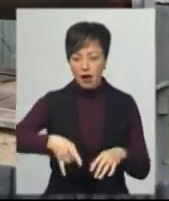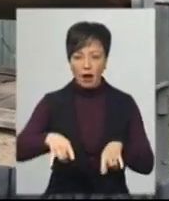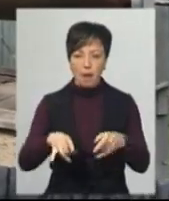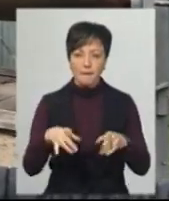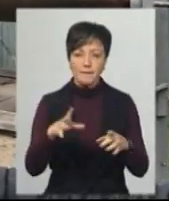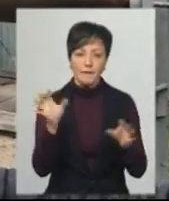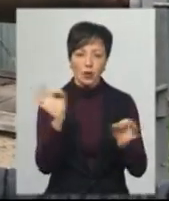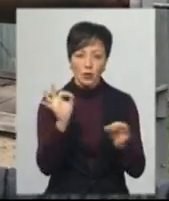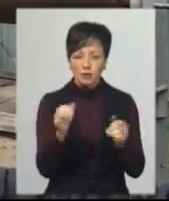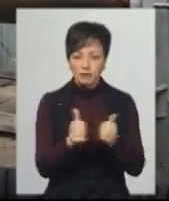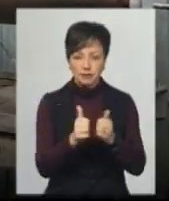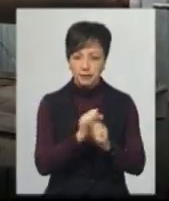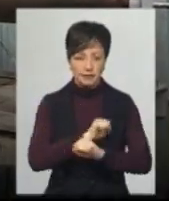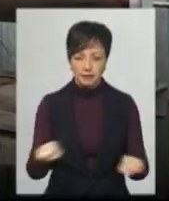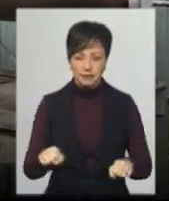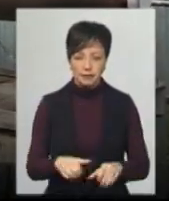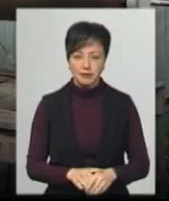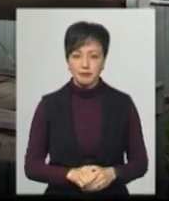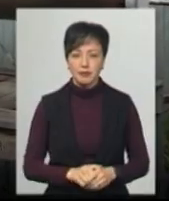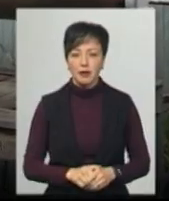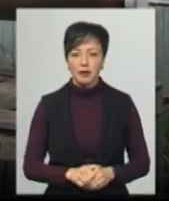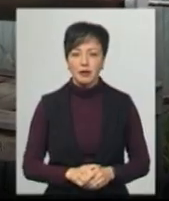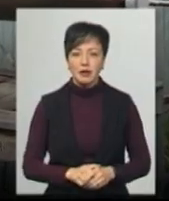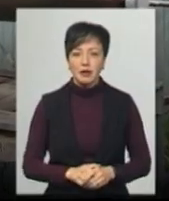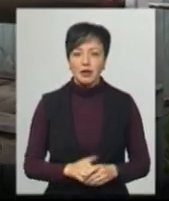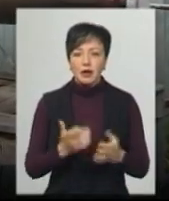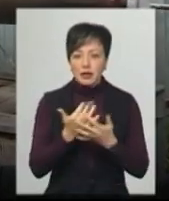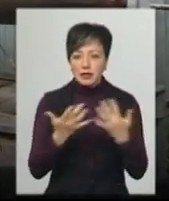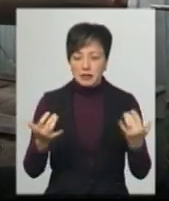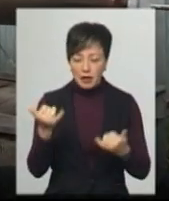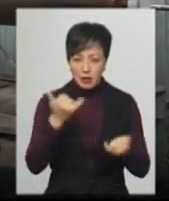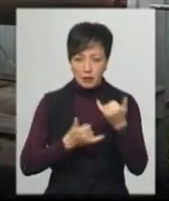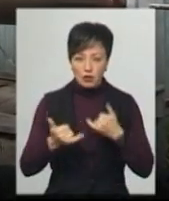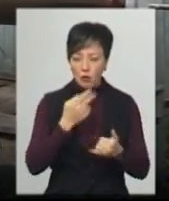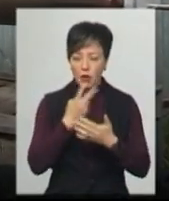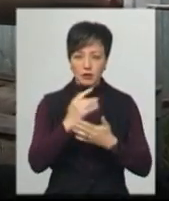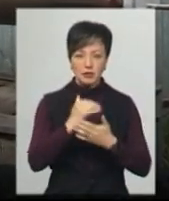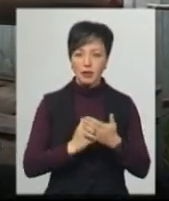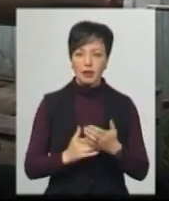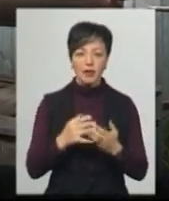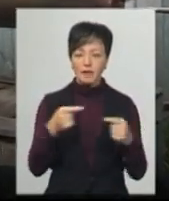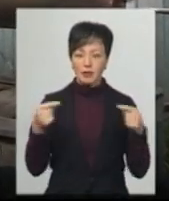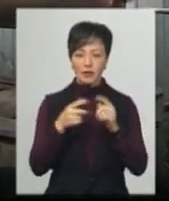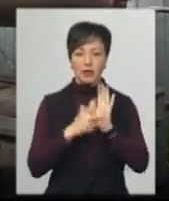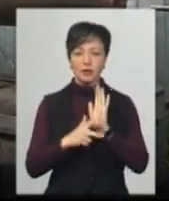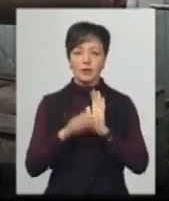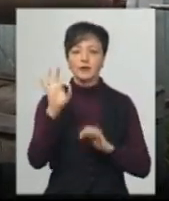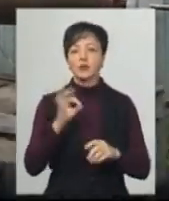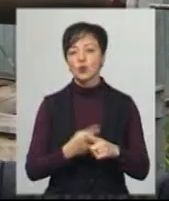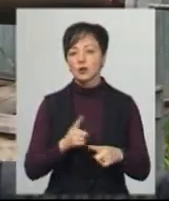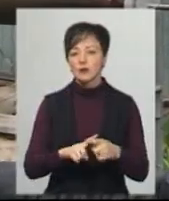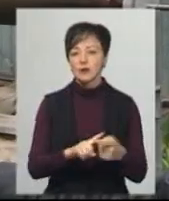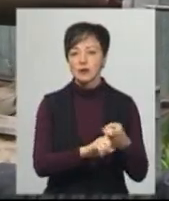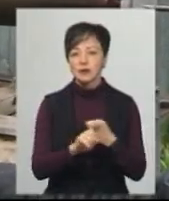загального користування по мікробіологічних показниках не відповідають до 80%. Це зв'язано